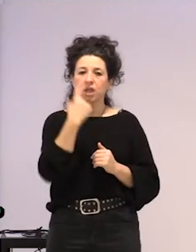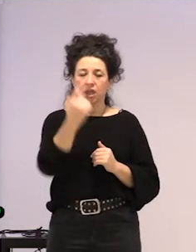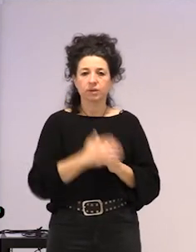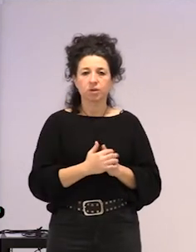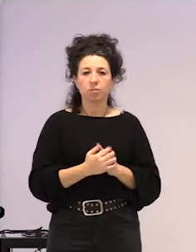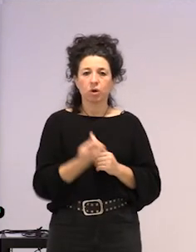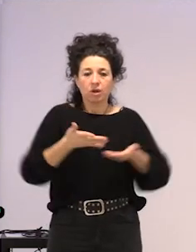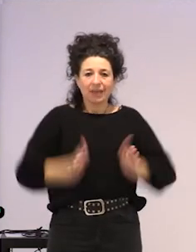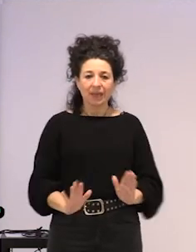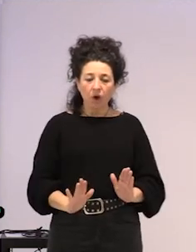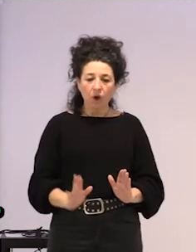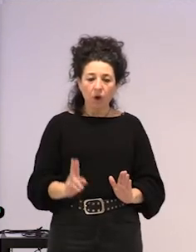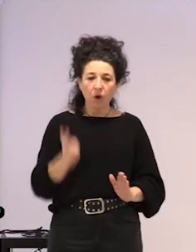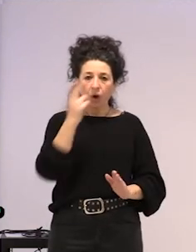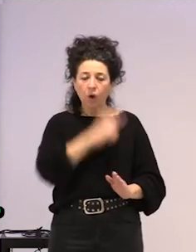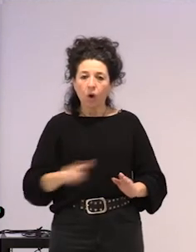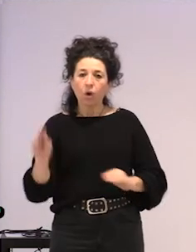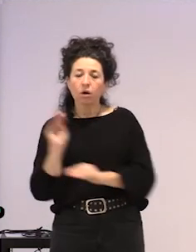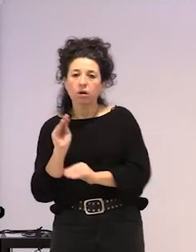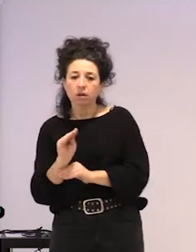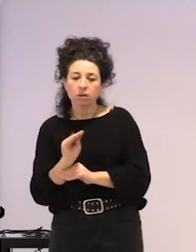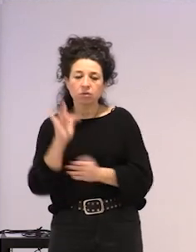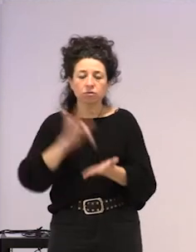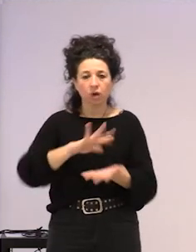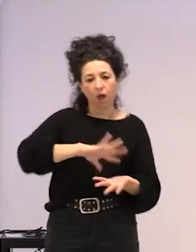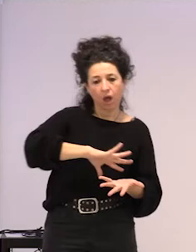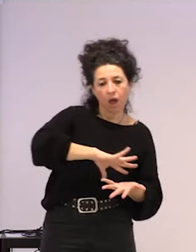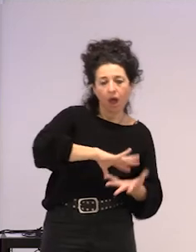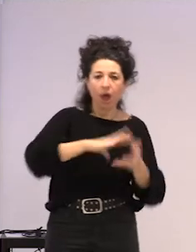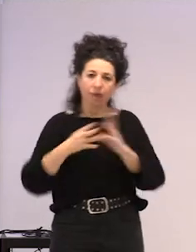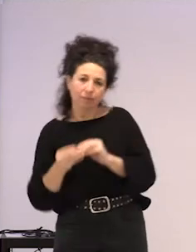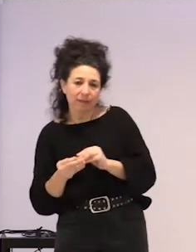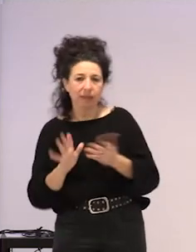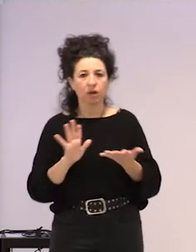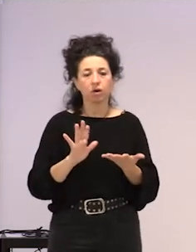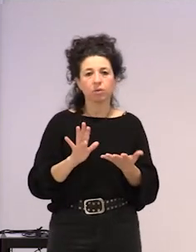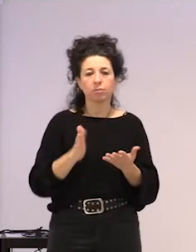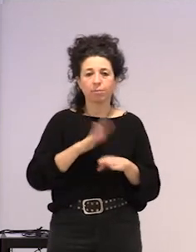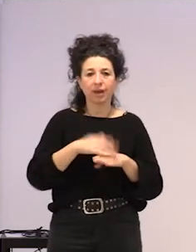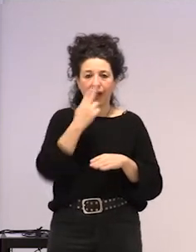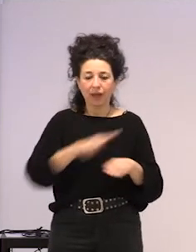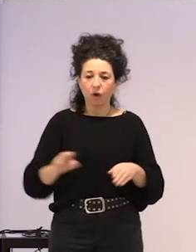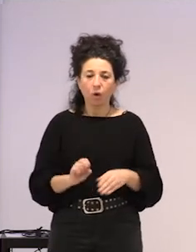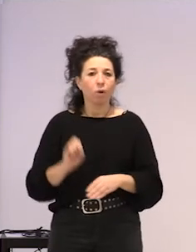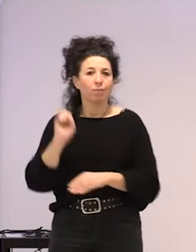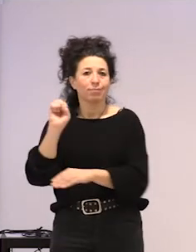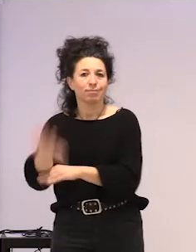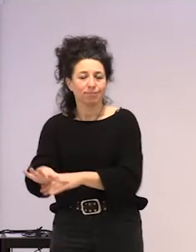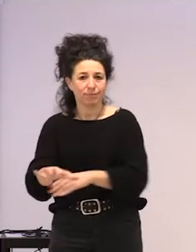aurr eskolara eramaten dudanean, egokitzapen batean behar dut, eta, ez, umea horru utziali izateko, behar da,